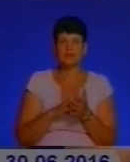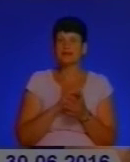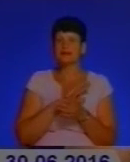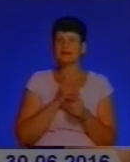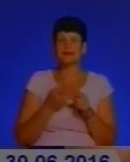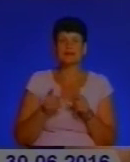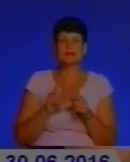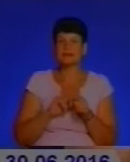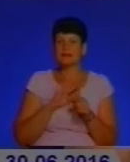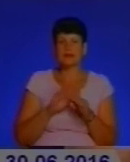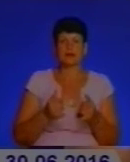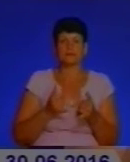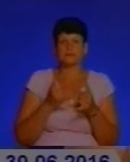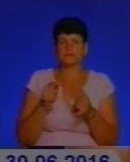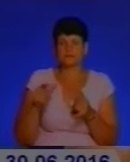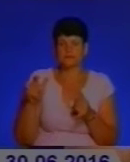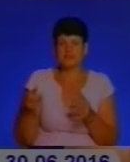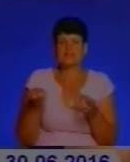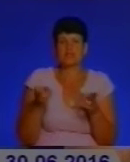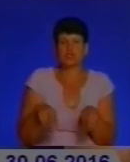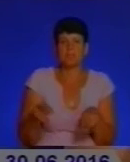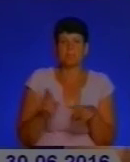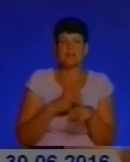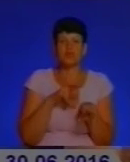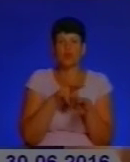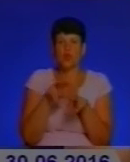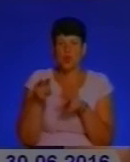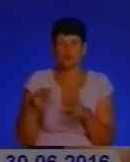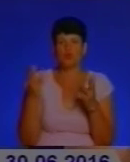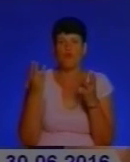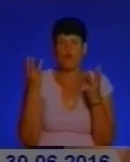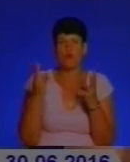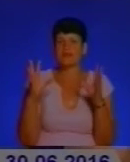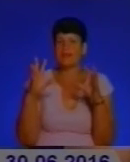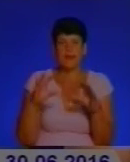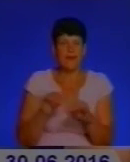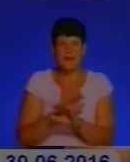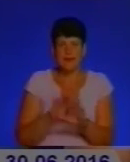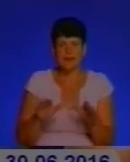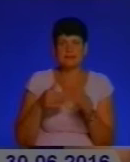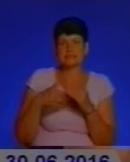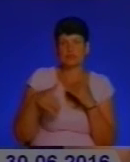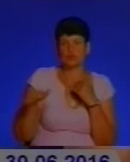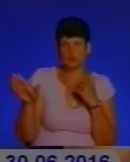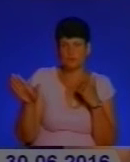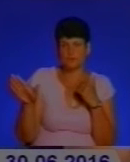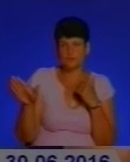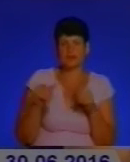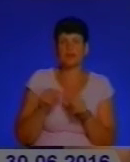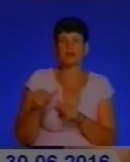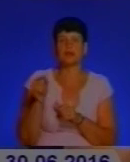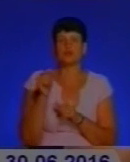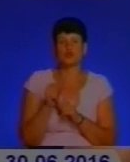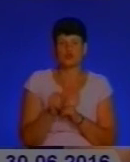ставлення до вогню, це залишають без догляду вогонь, не догашують його, ідуть, бігать. Крім цього,